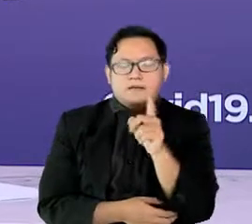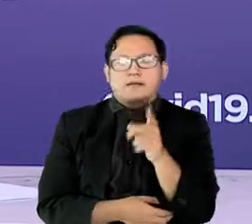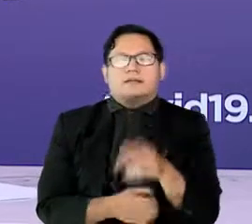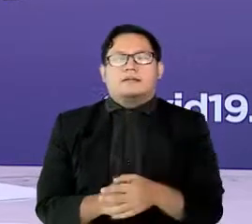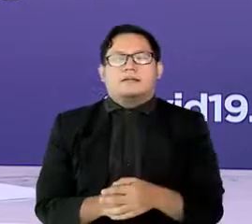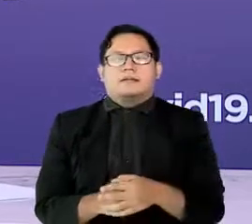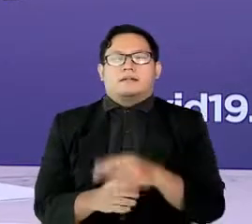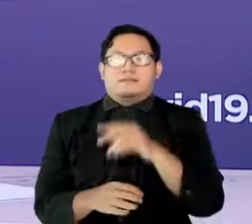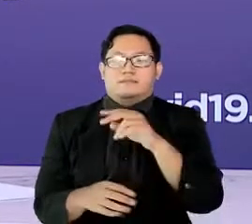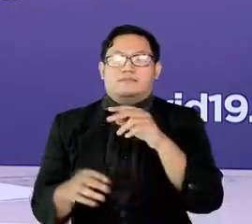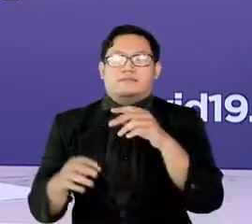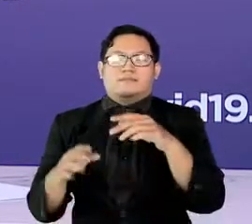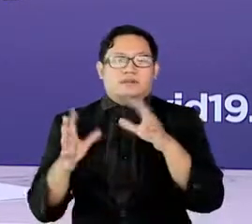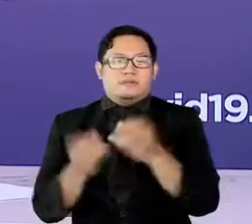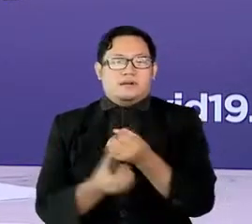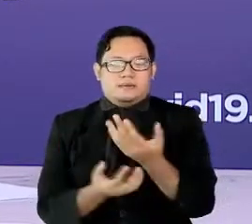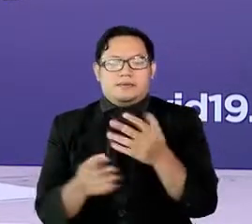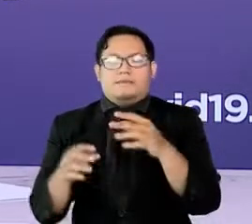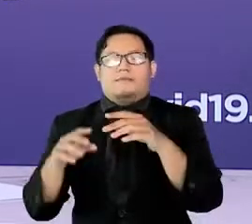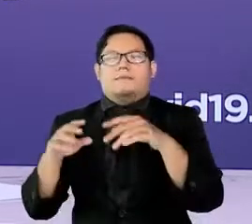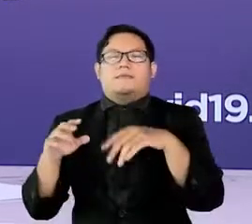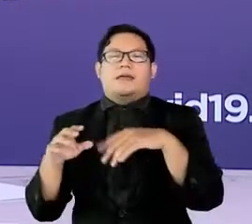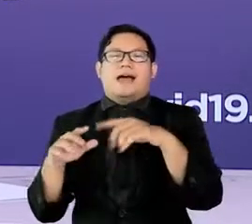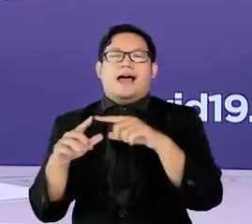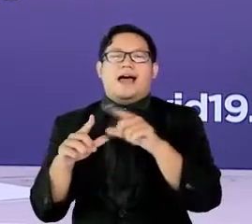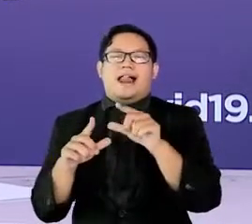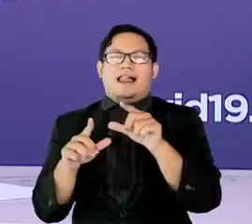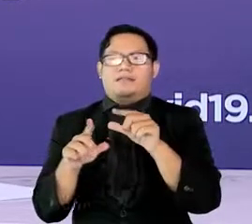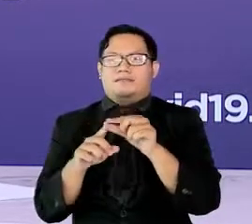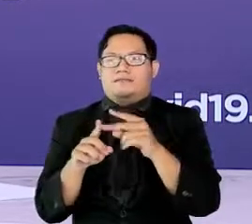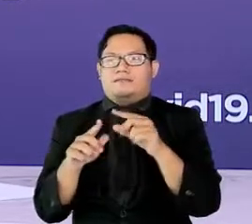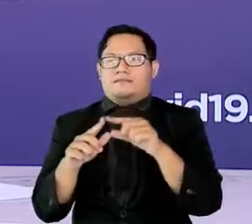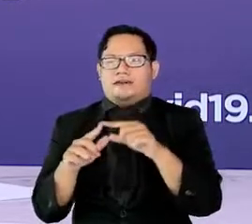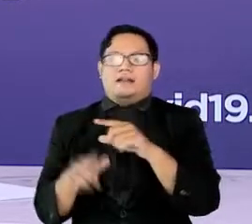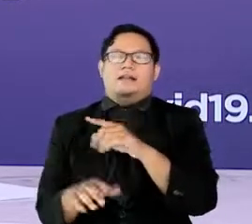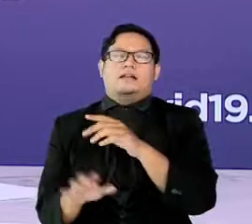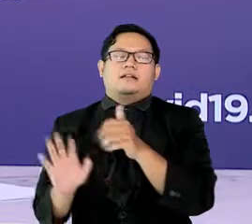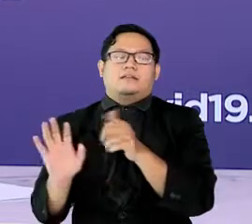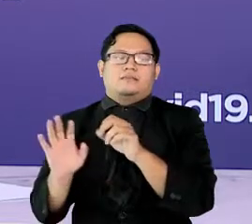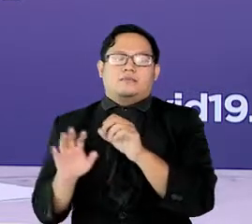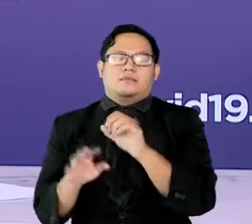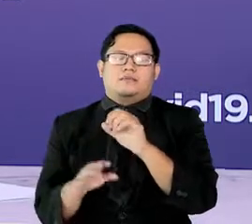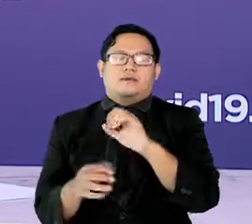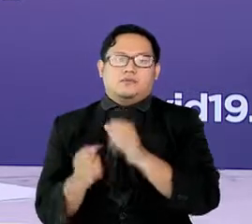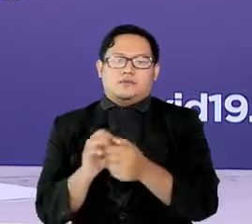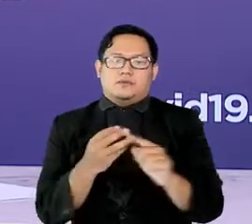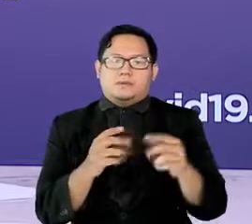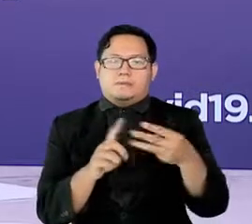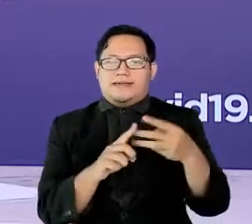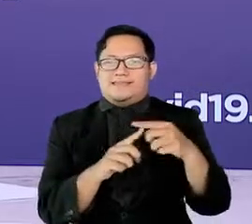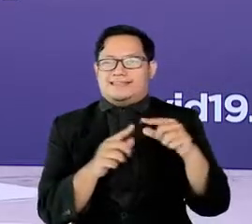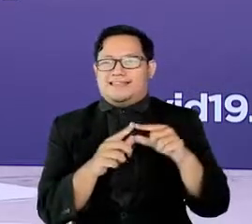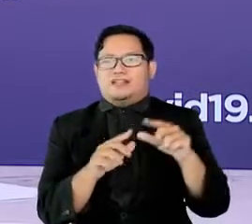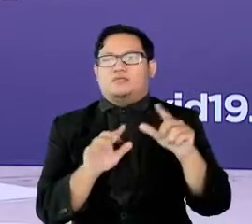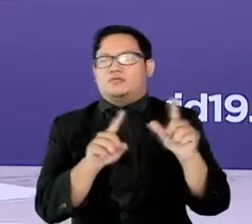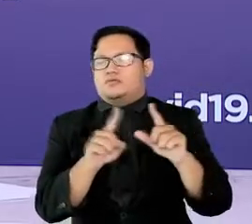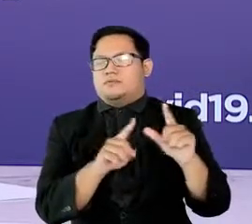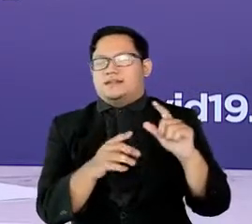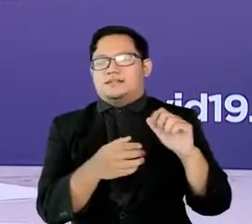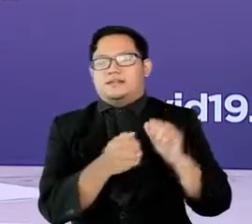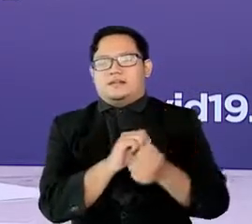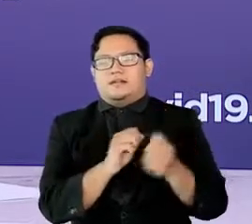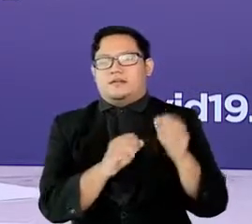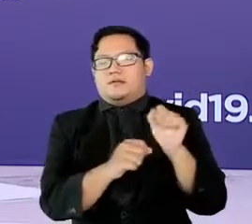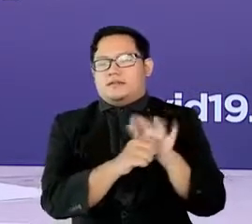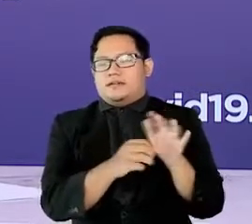dari varian Alpha, yaitu 64 kasus, Beta 17 kasus, dan Delta 2